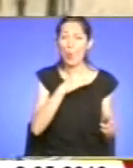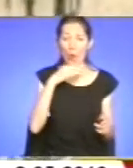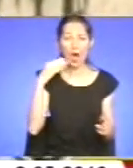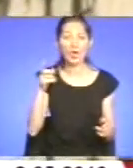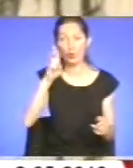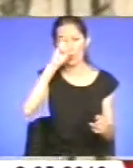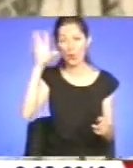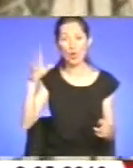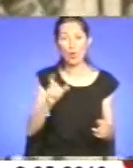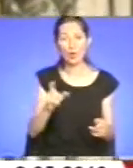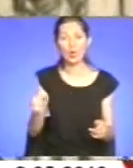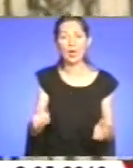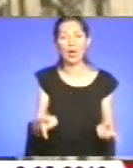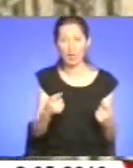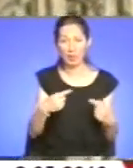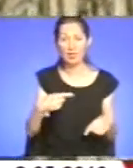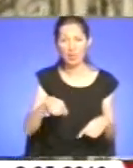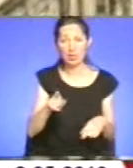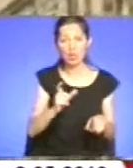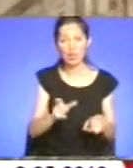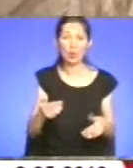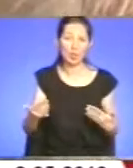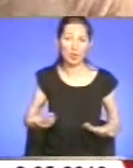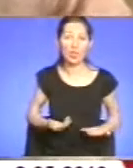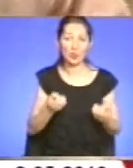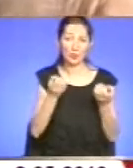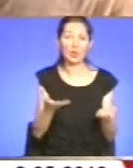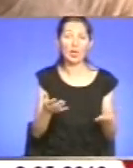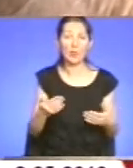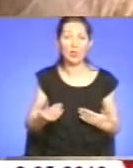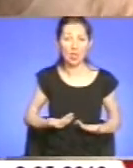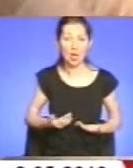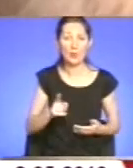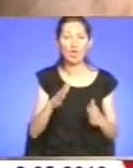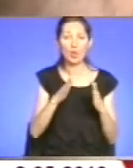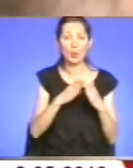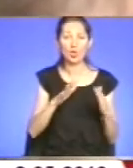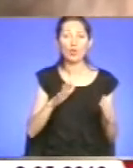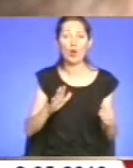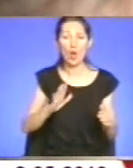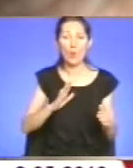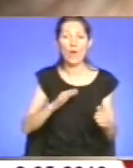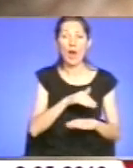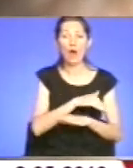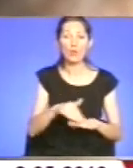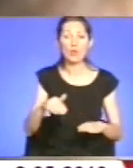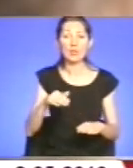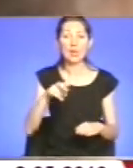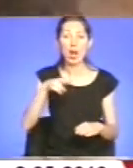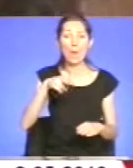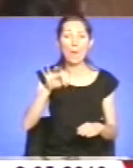городян продовжувала жити звичним життям. Їхній будинок розташовувався на вулиці Нижній Подільський, тепер Живова.